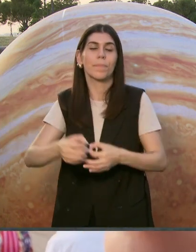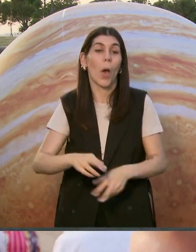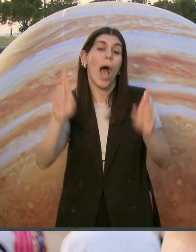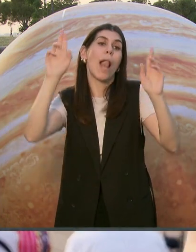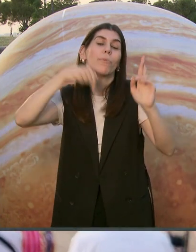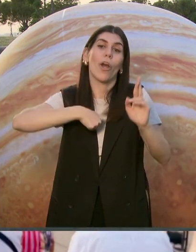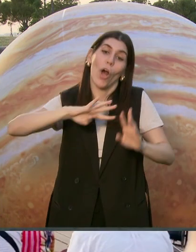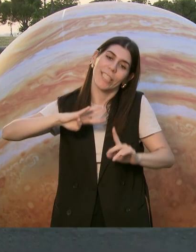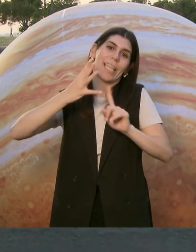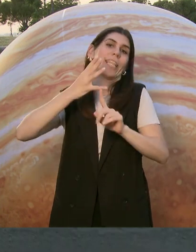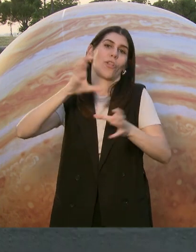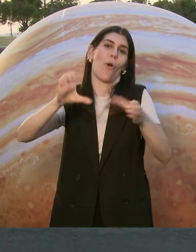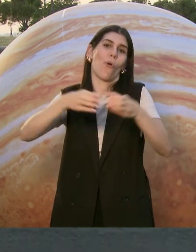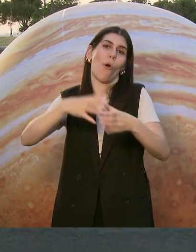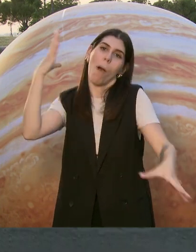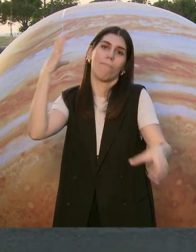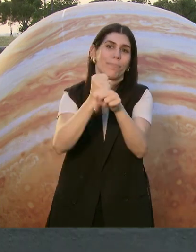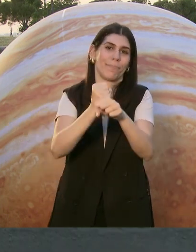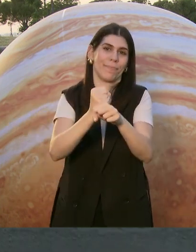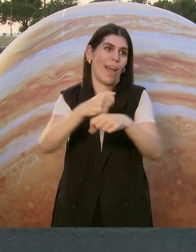κόμματος στις επικείμενες ευρωεκλογές.